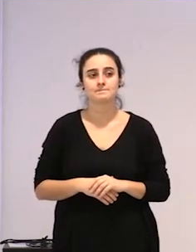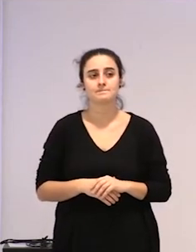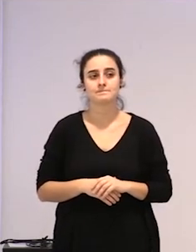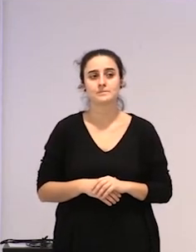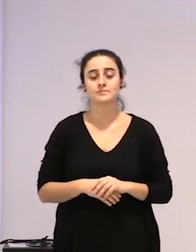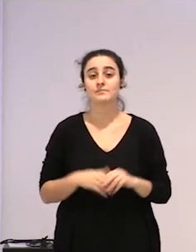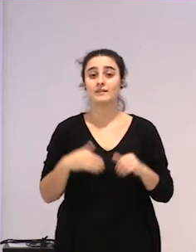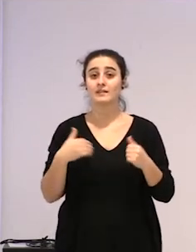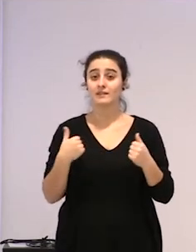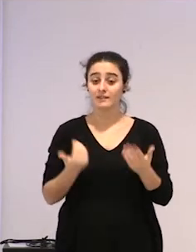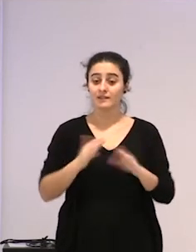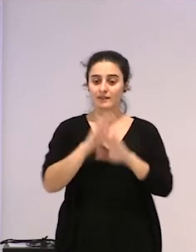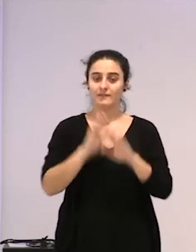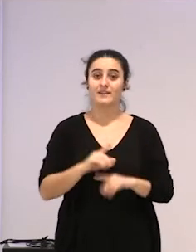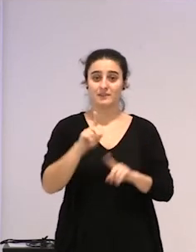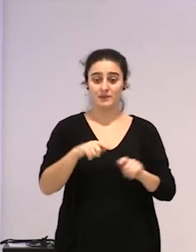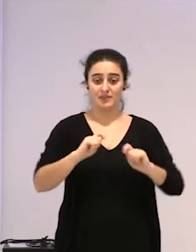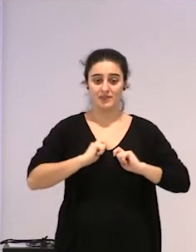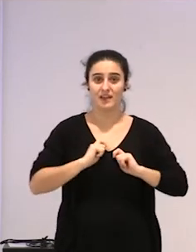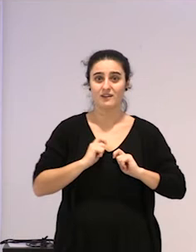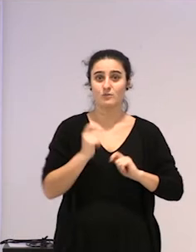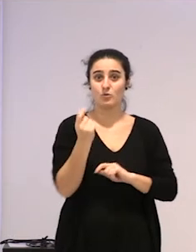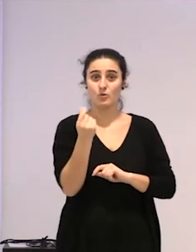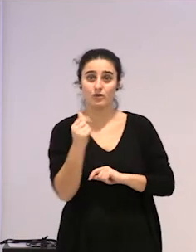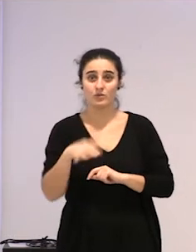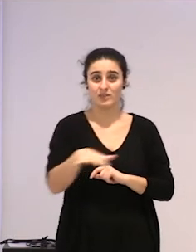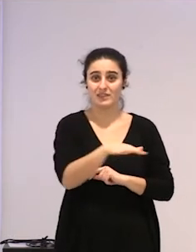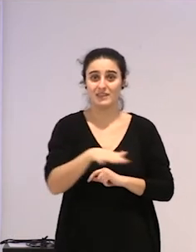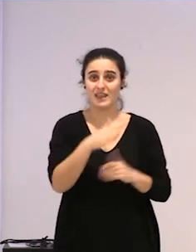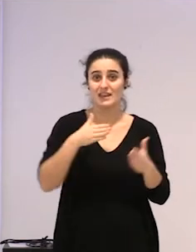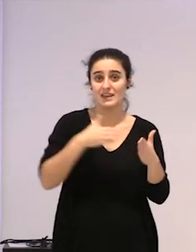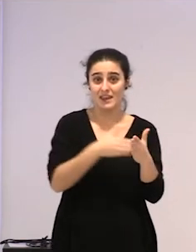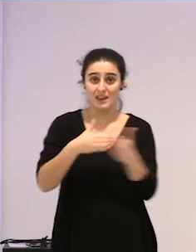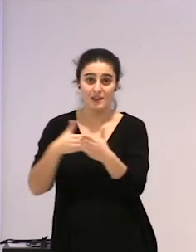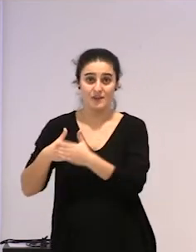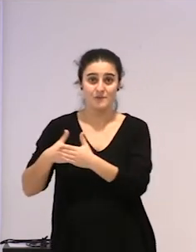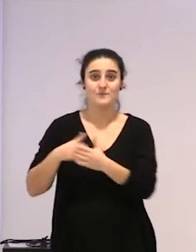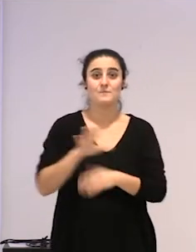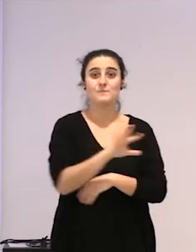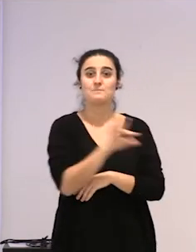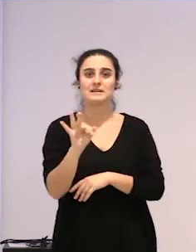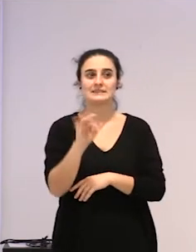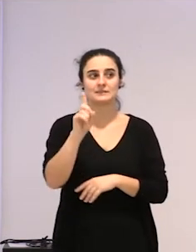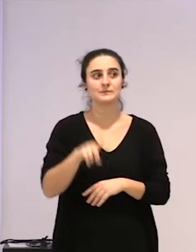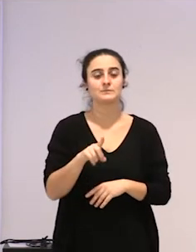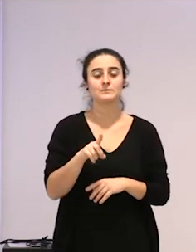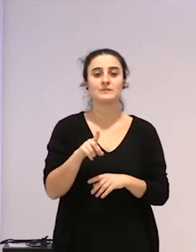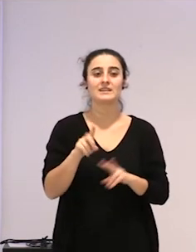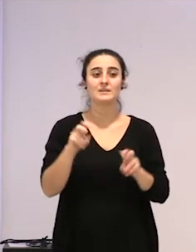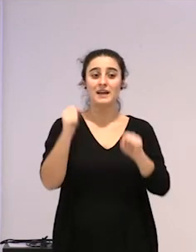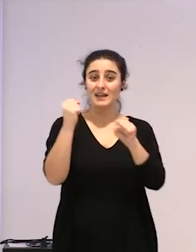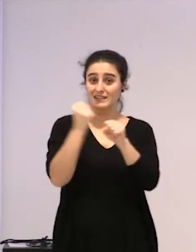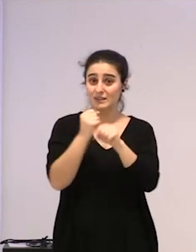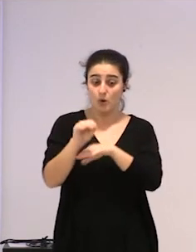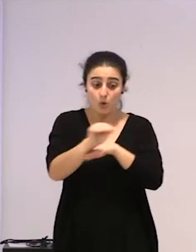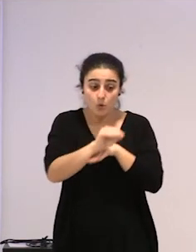horrek oztopatuko du asko, iru ere muauek ustartu alizatea, alde batetik, eta, gero bestetik, saintzalanak